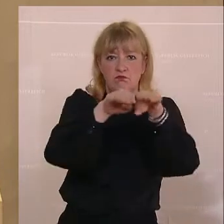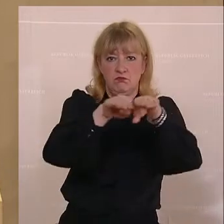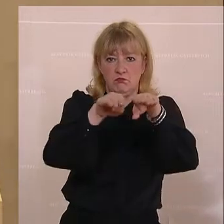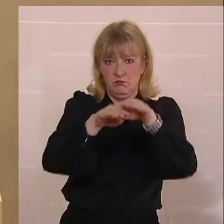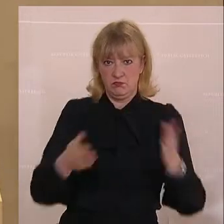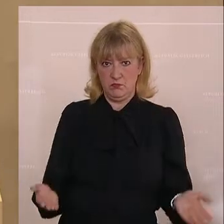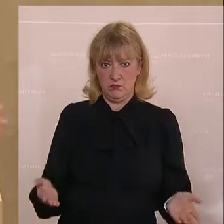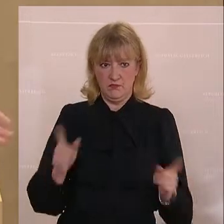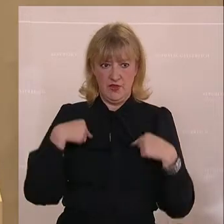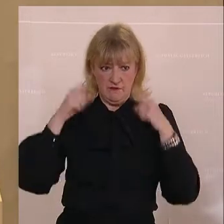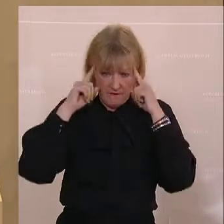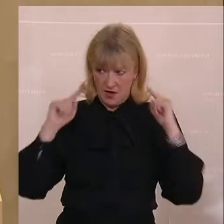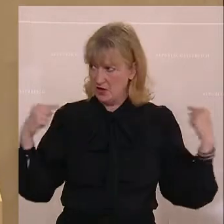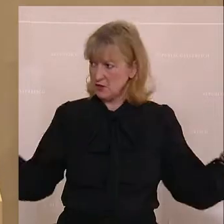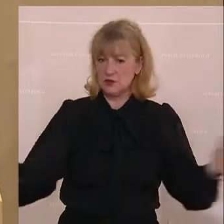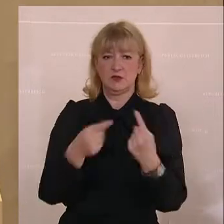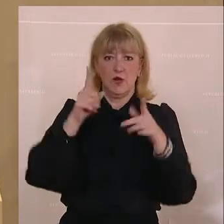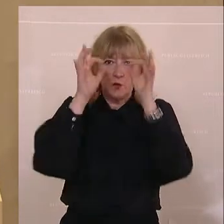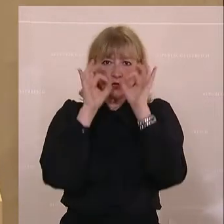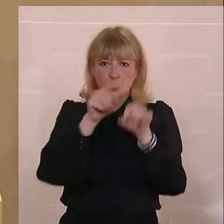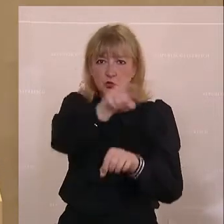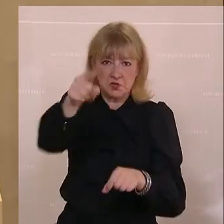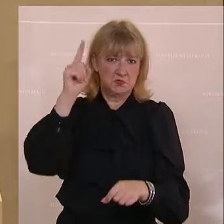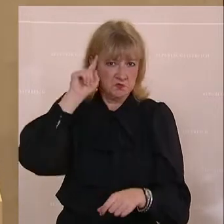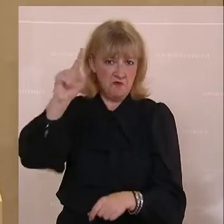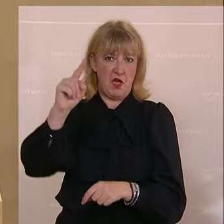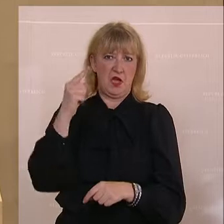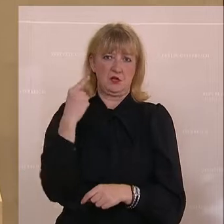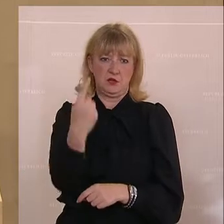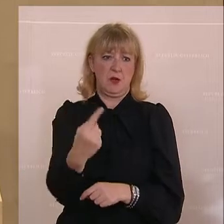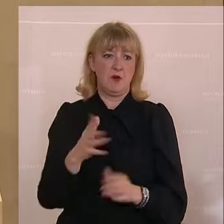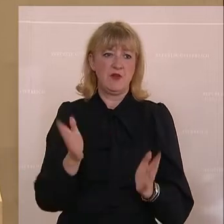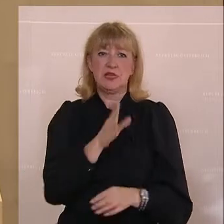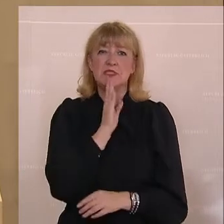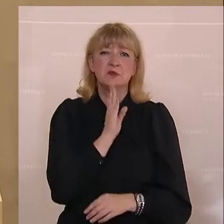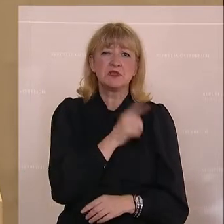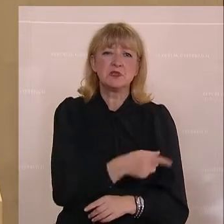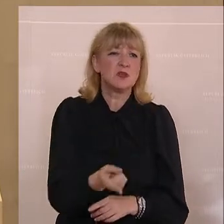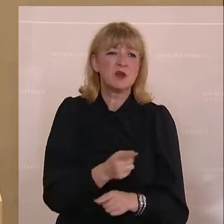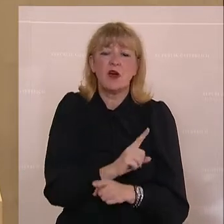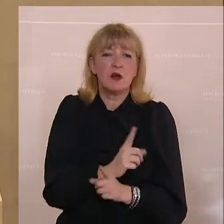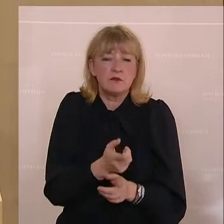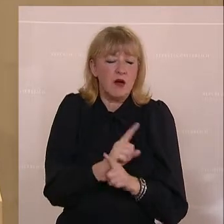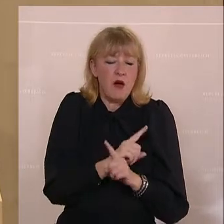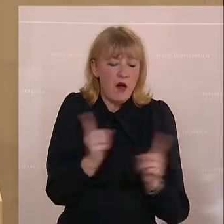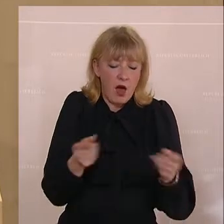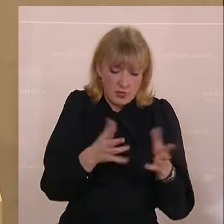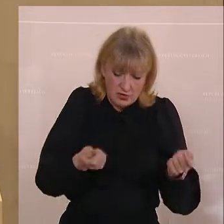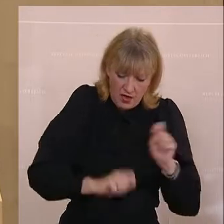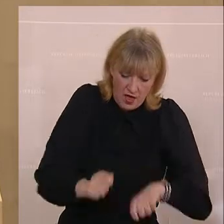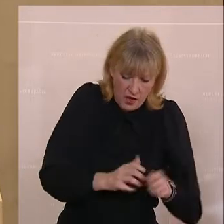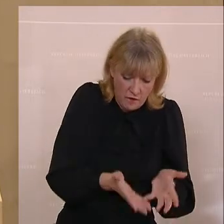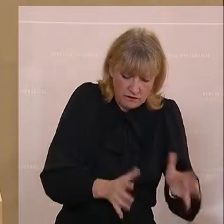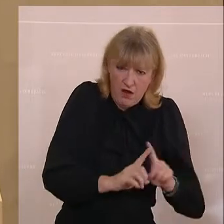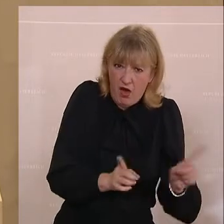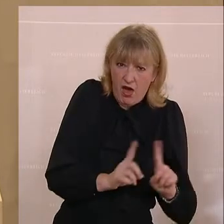herinnen sitzen und es wissen auch die Zuseherinnen und Zuseher, dass Pensionisten einen komplett anderen Warenkorb haben. Und daher gab es ja